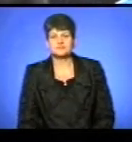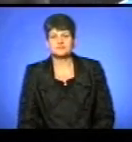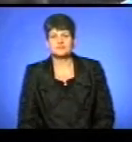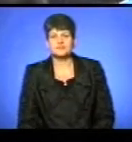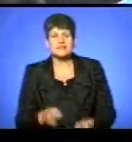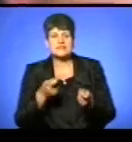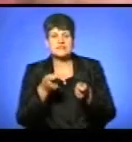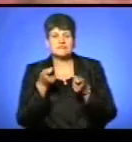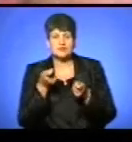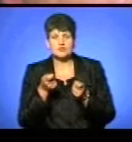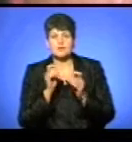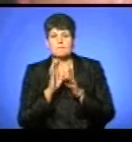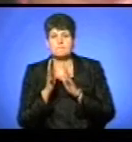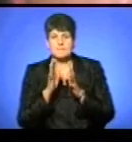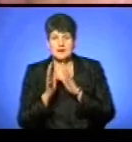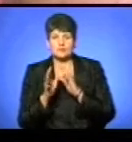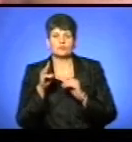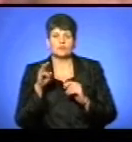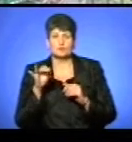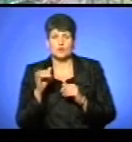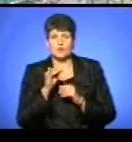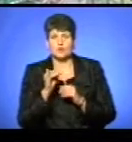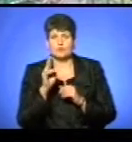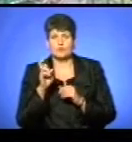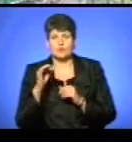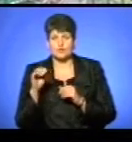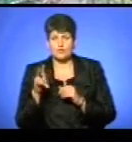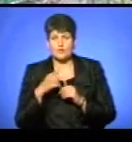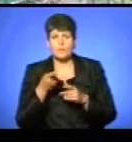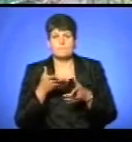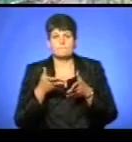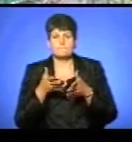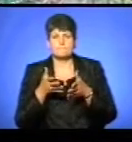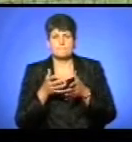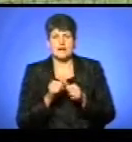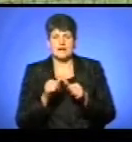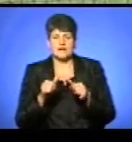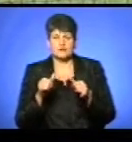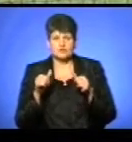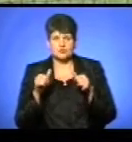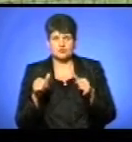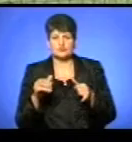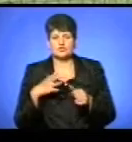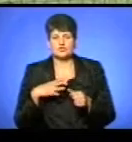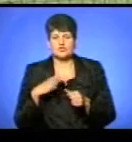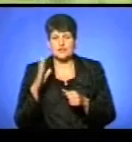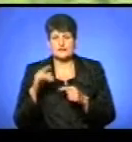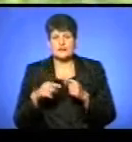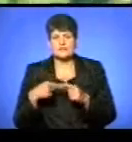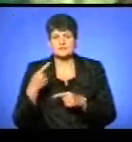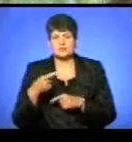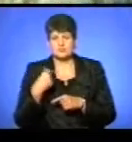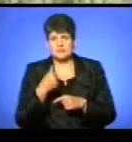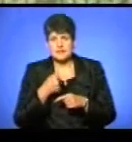Завідуючий парку Топільче Юрій Бойко каже, що приросту від новоприбулих буйволів і лам чекатимуть наступного